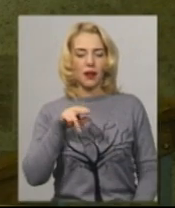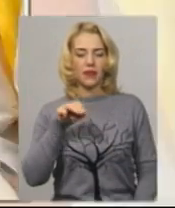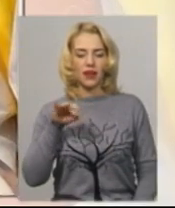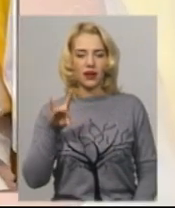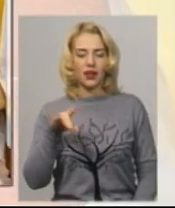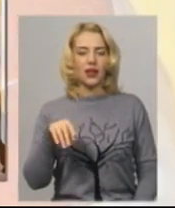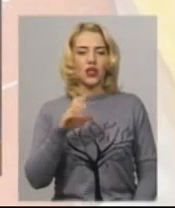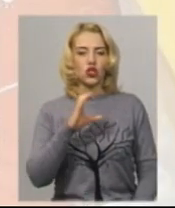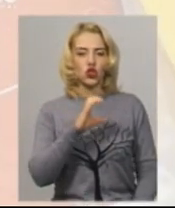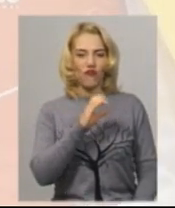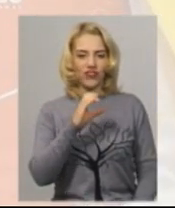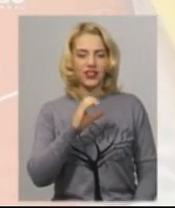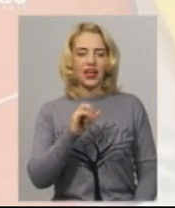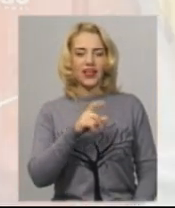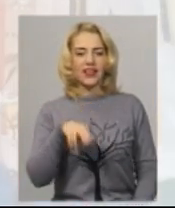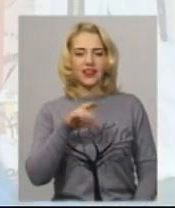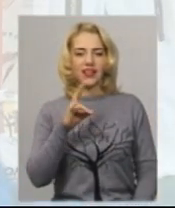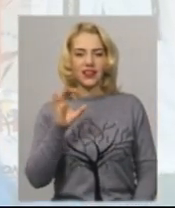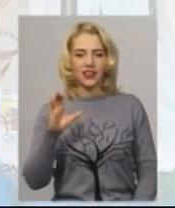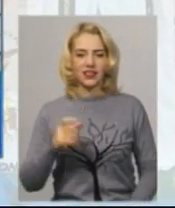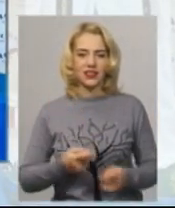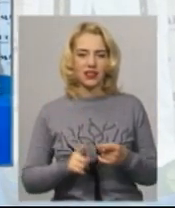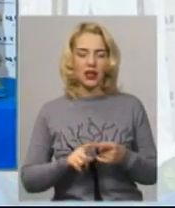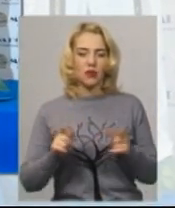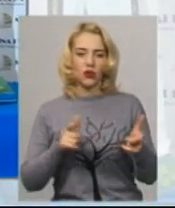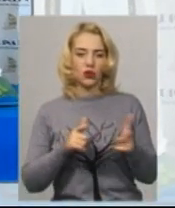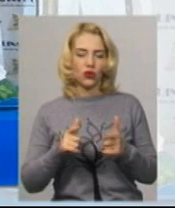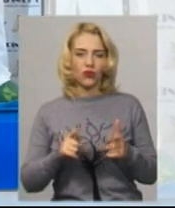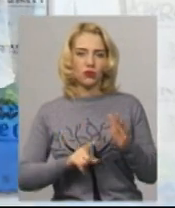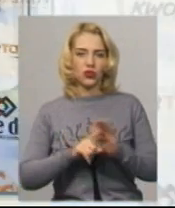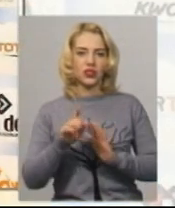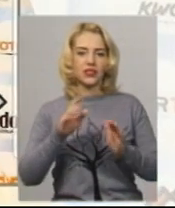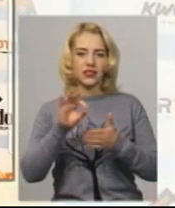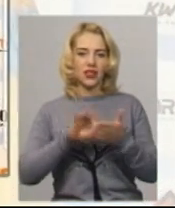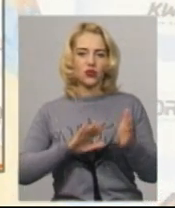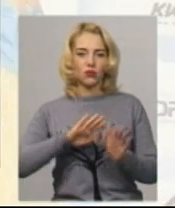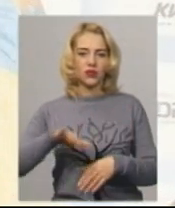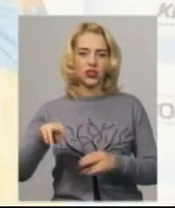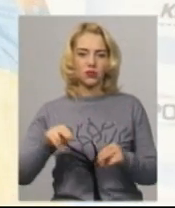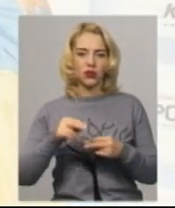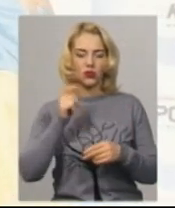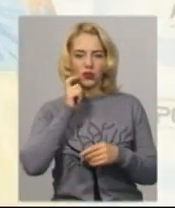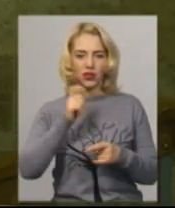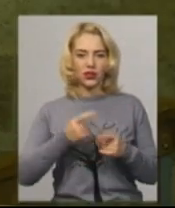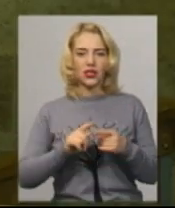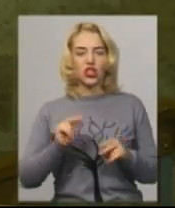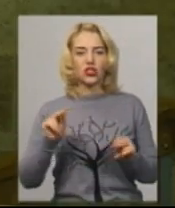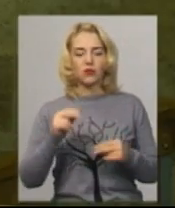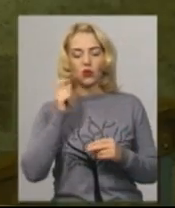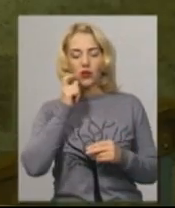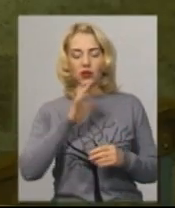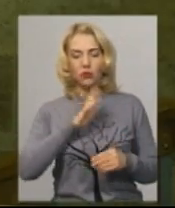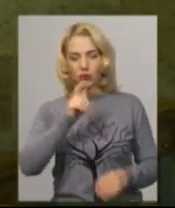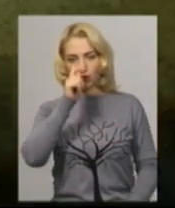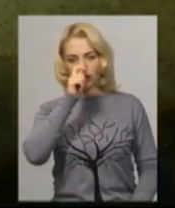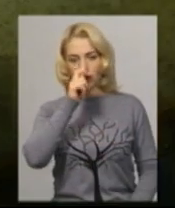Харкова. Підготовка до цих змагань почалася одразу після чемпіонату України, каже Людих Пухальський. Чемпіонат України в нас прийшов у квітні і від